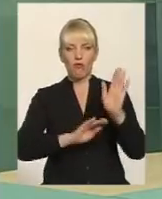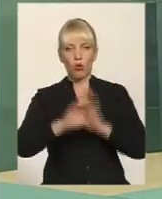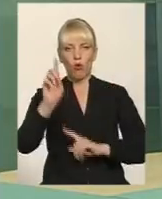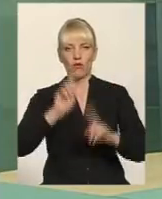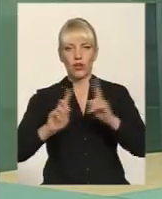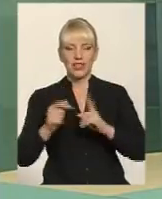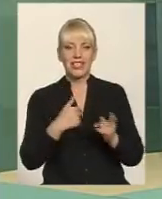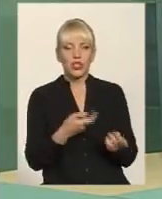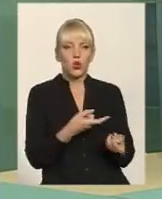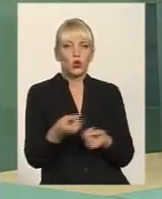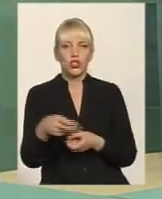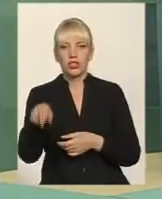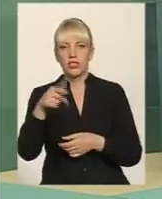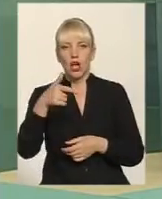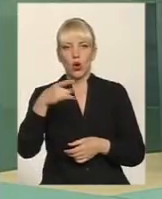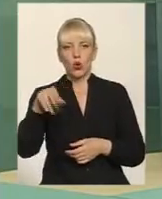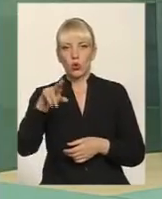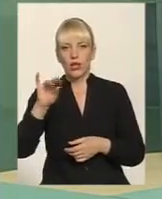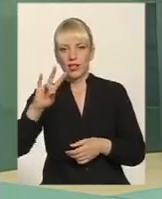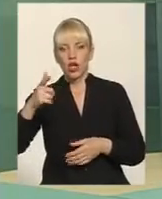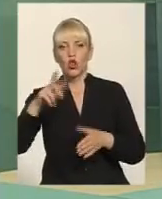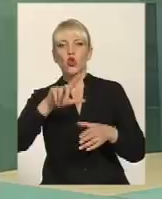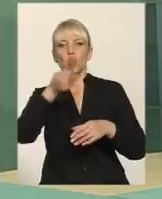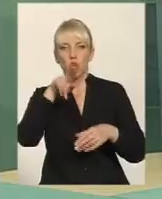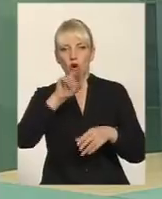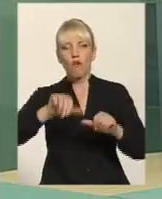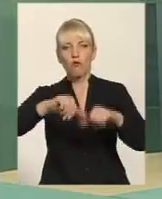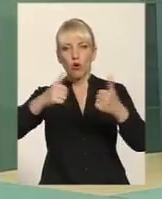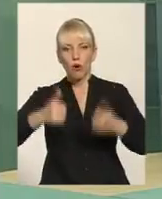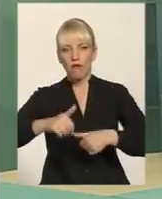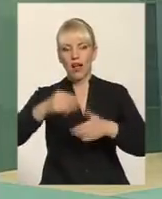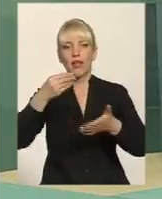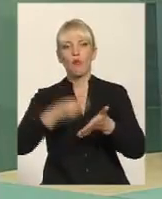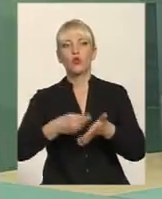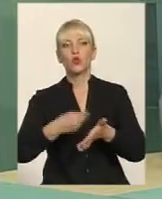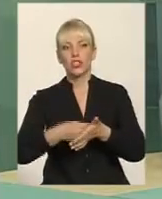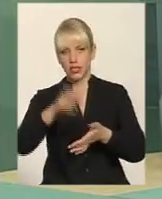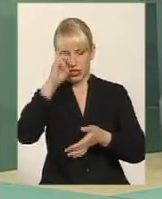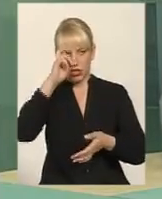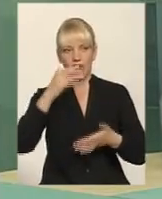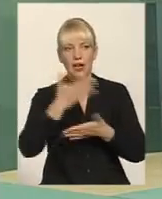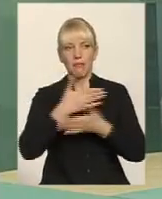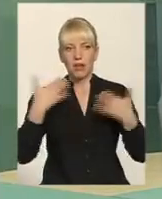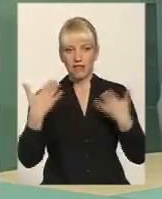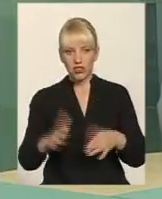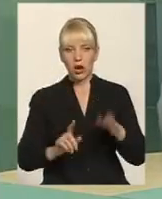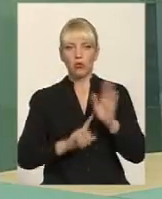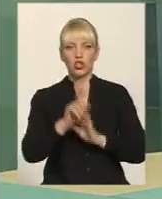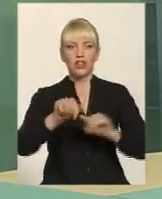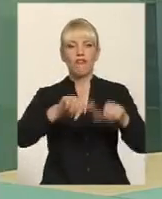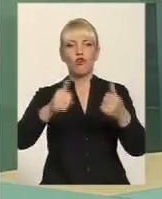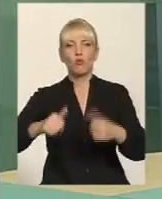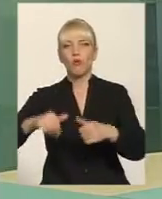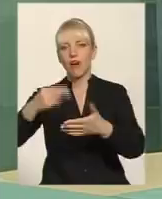ще в грудні трошки до формування державного бюджету. Зараз ми вже трошки більше розуміємо. І ми вже розпочали формування бюджету наступного року.